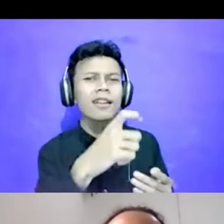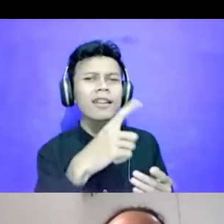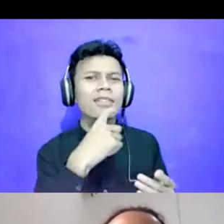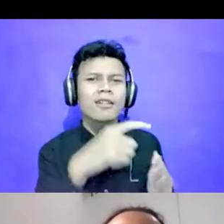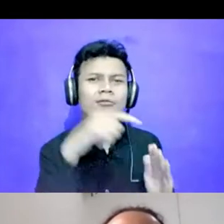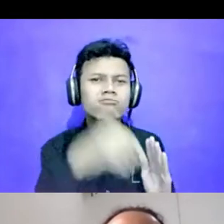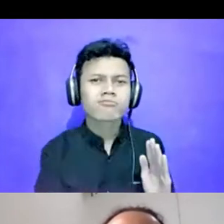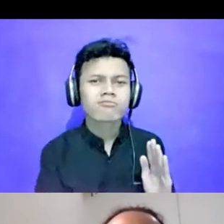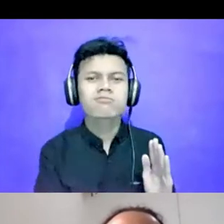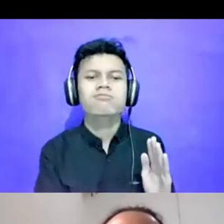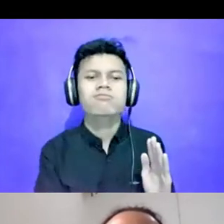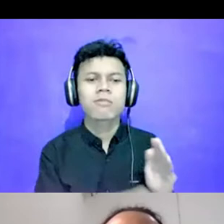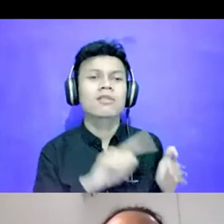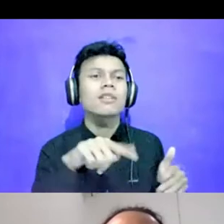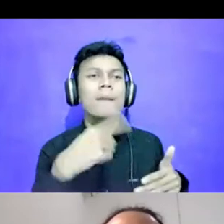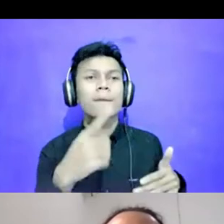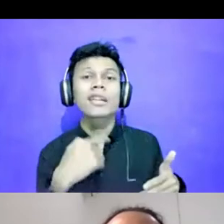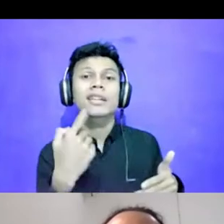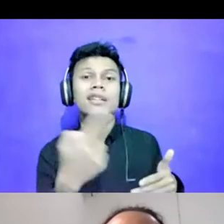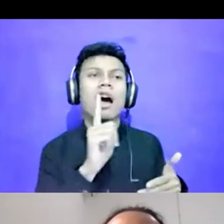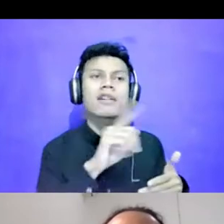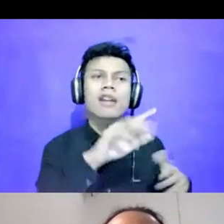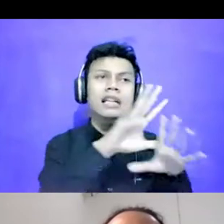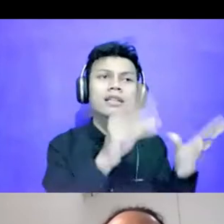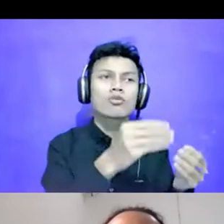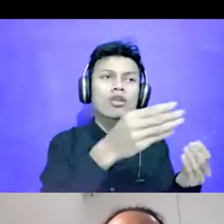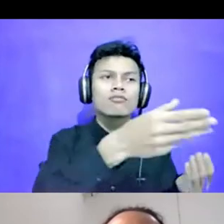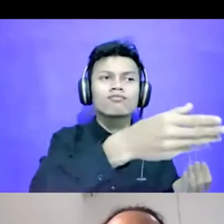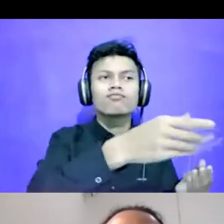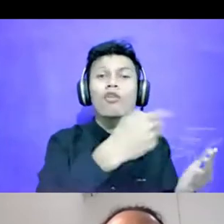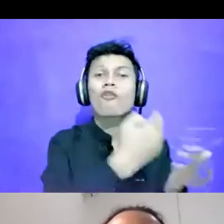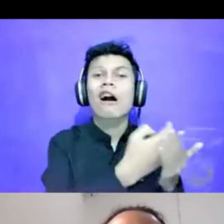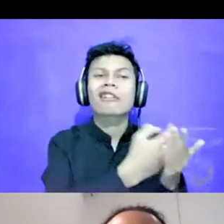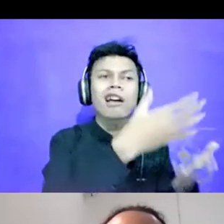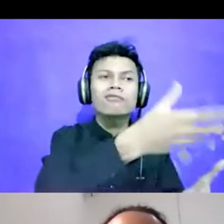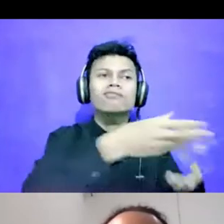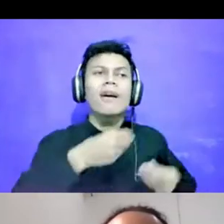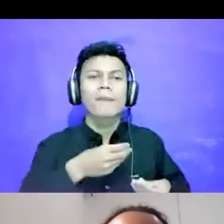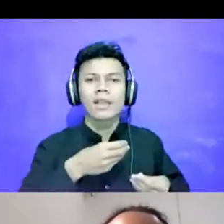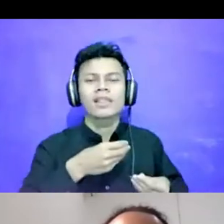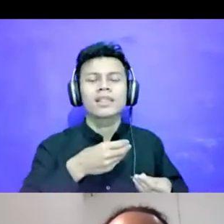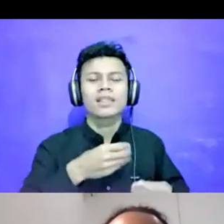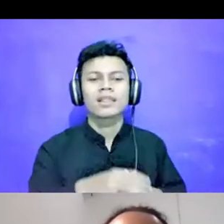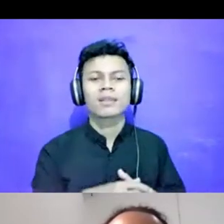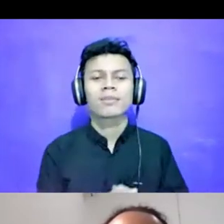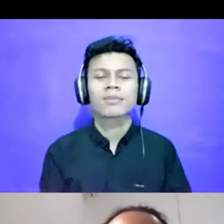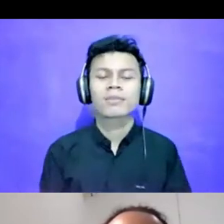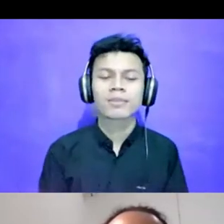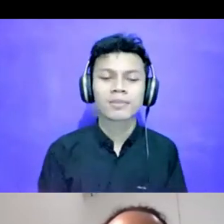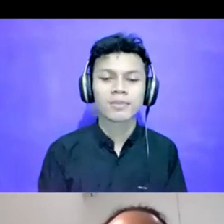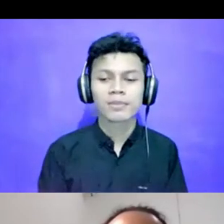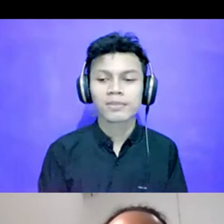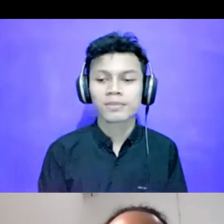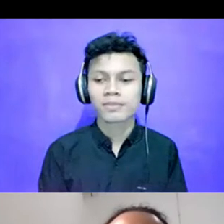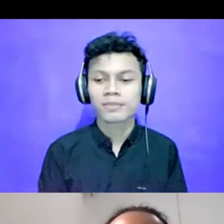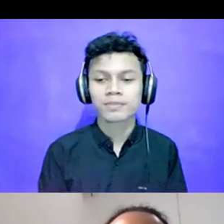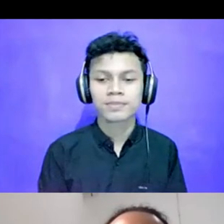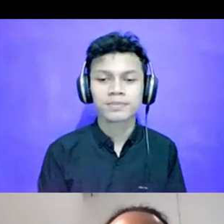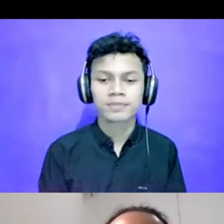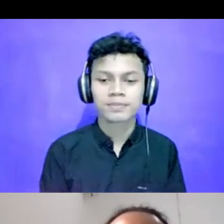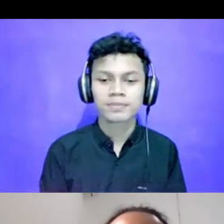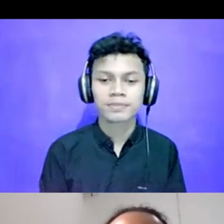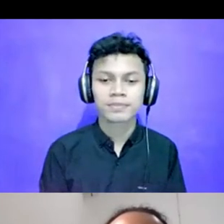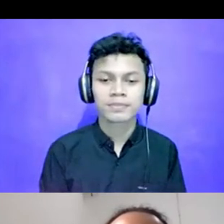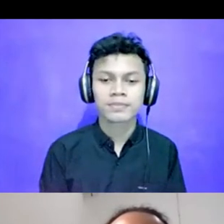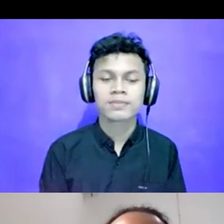kita mendapatkan kesimpuluan atau mendapatkan fakta. Itu yang dilakukan.